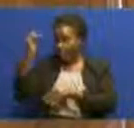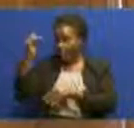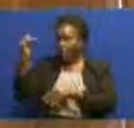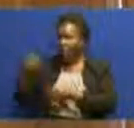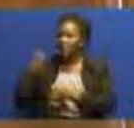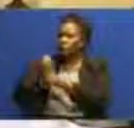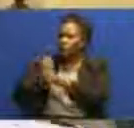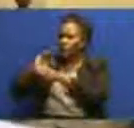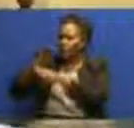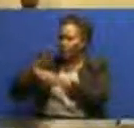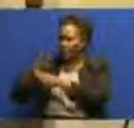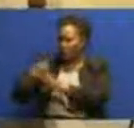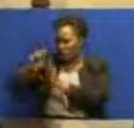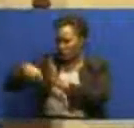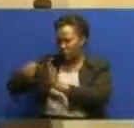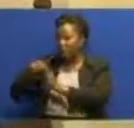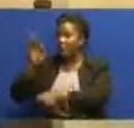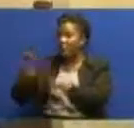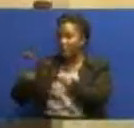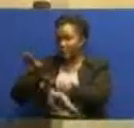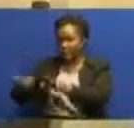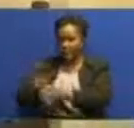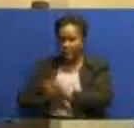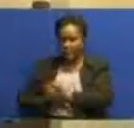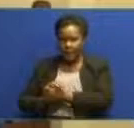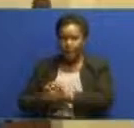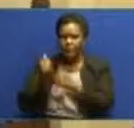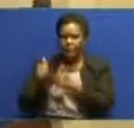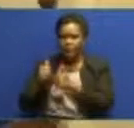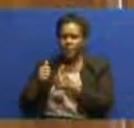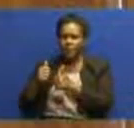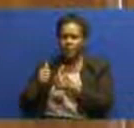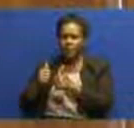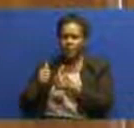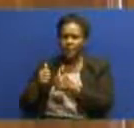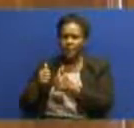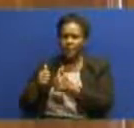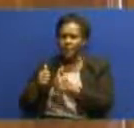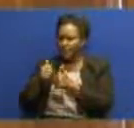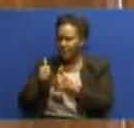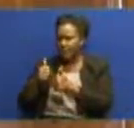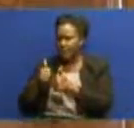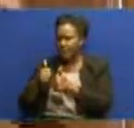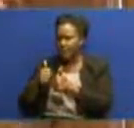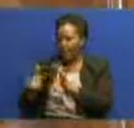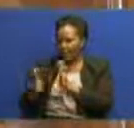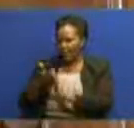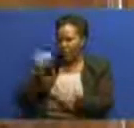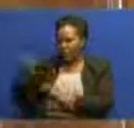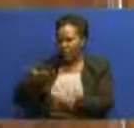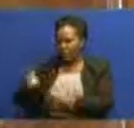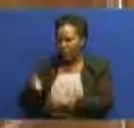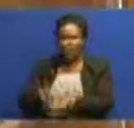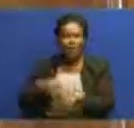tena mtambo wa singida ambao ukarabati ambao atafanya kwanza kwenye mtambo kujuu sinahaja kwenye details kwanza antena kuangalia